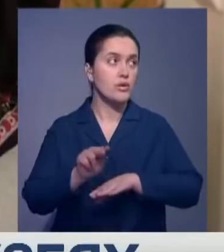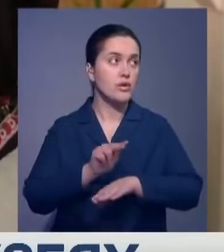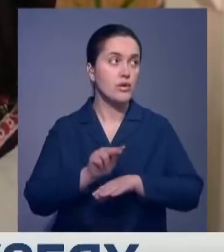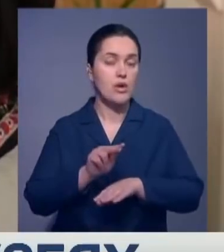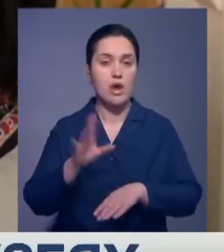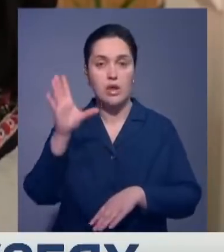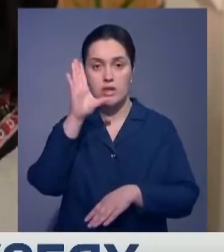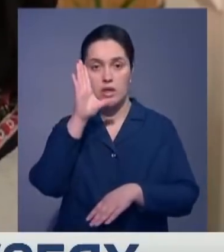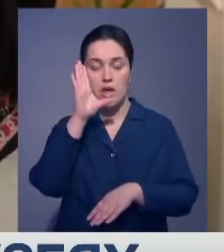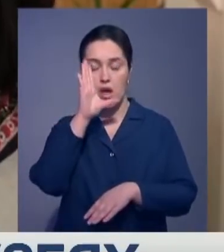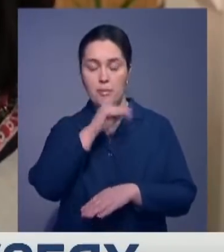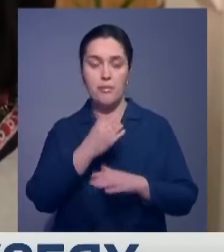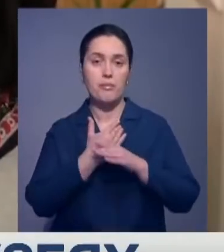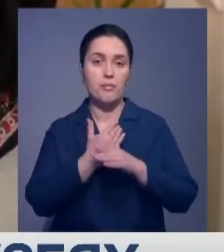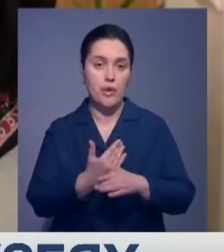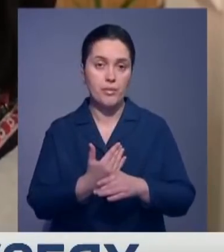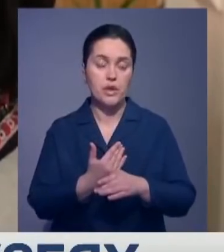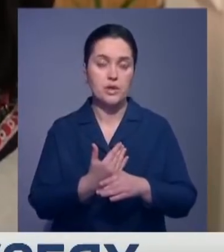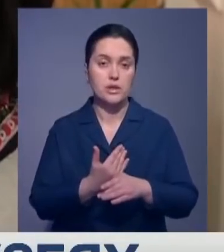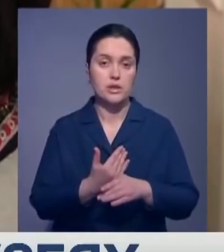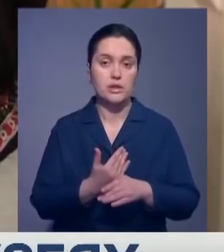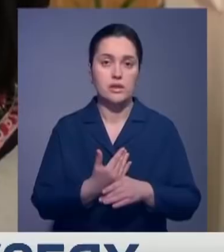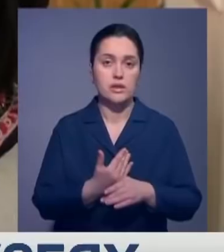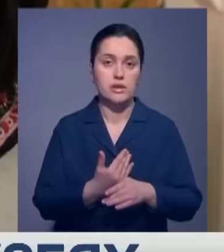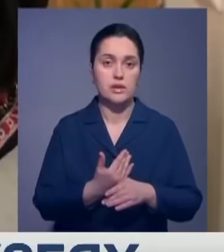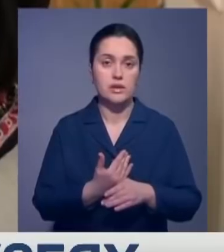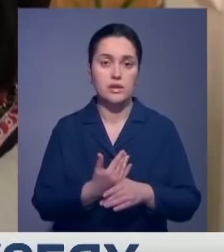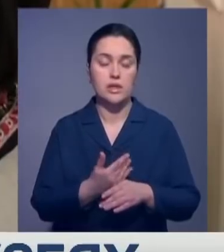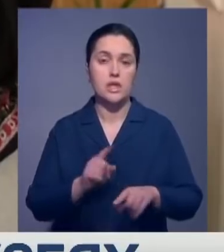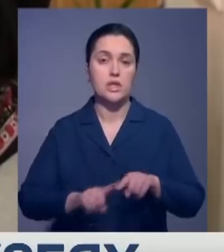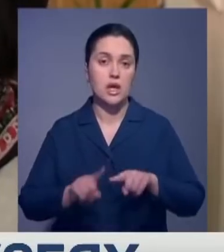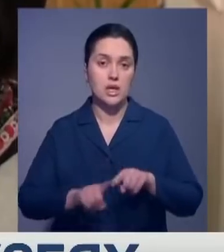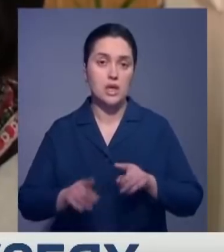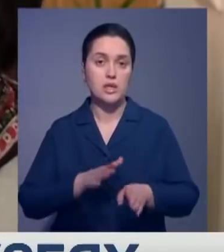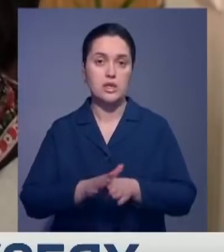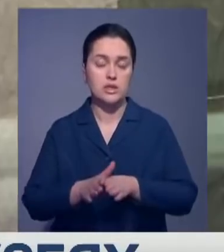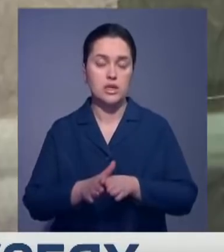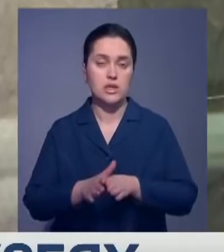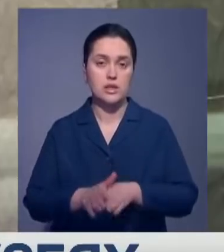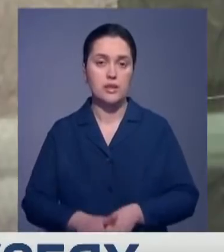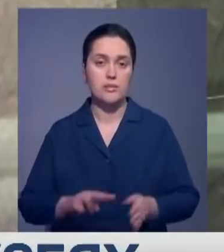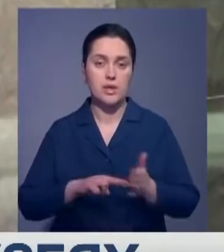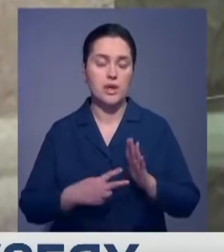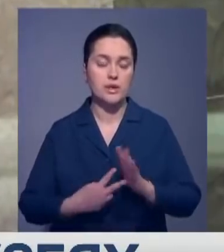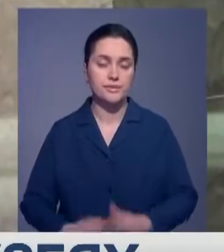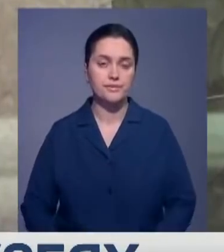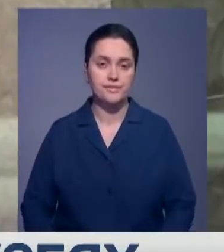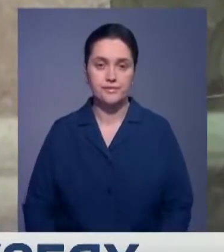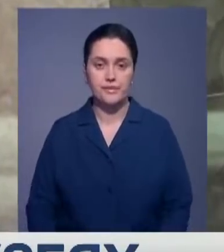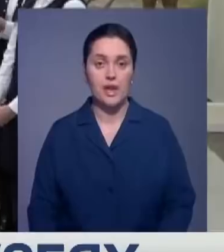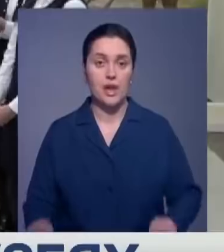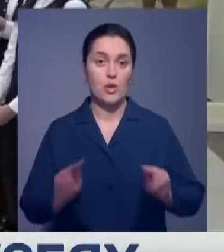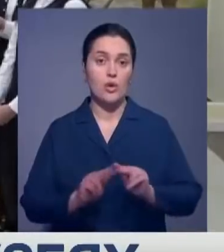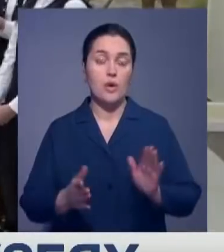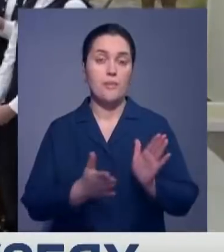способствуют реальной и скорейшей реализации идеи «рухани-жангуру». Недавно учителя при «Ртыще» стали